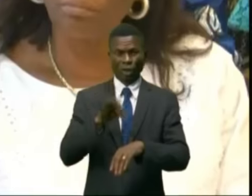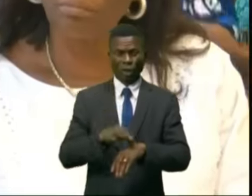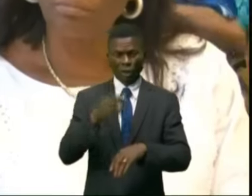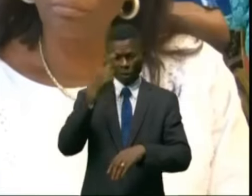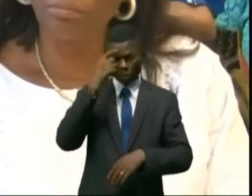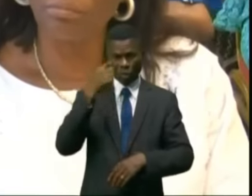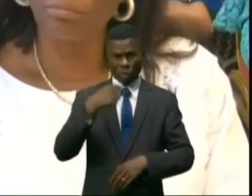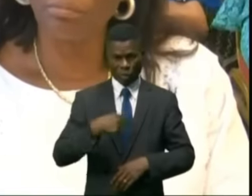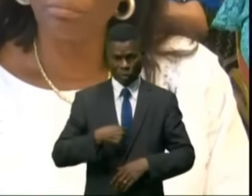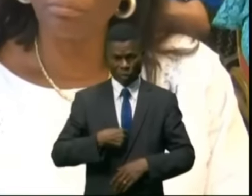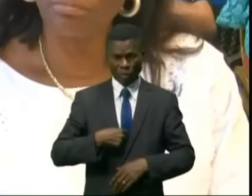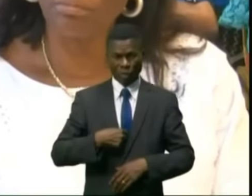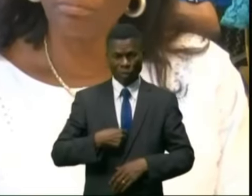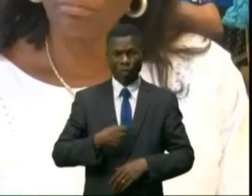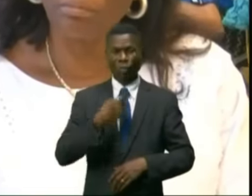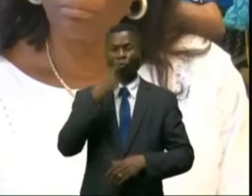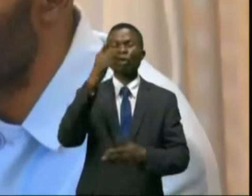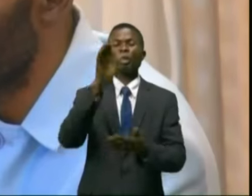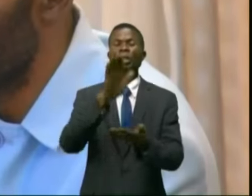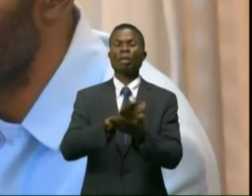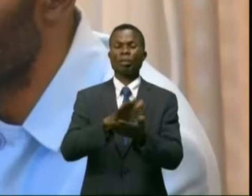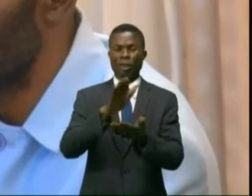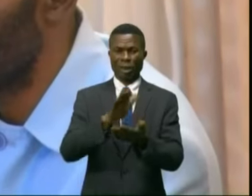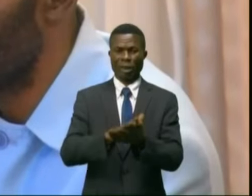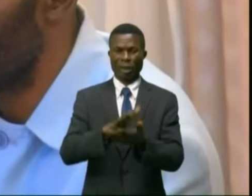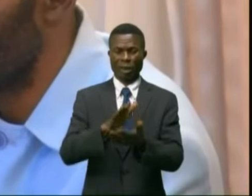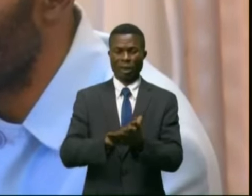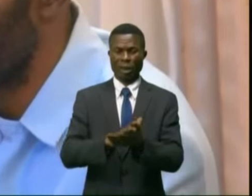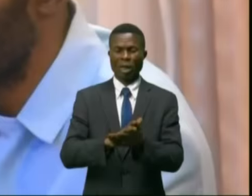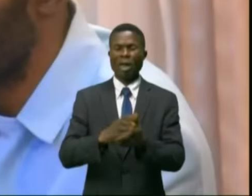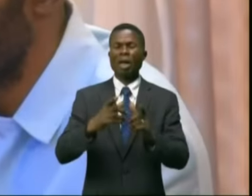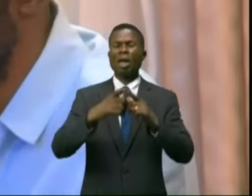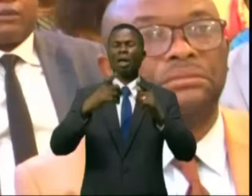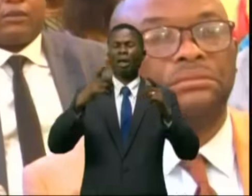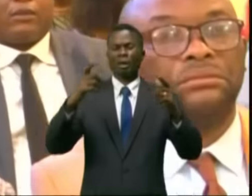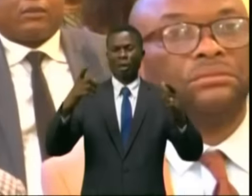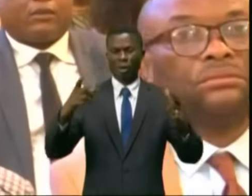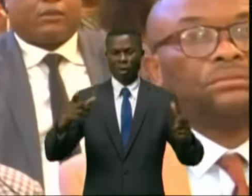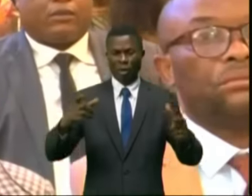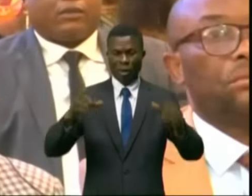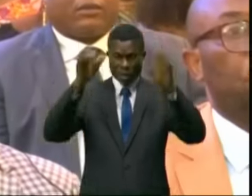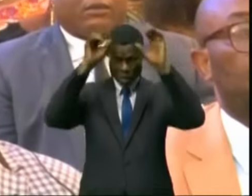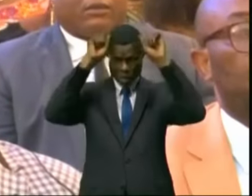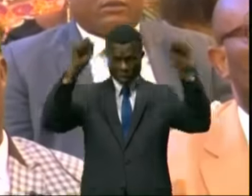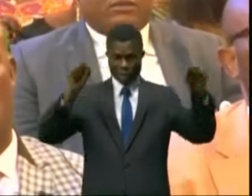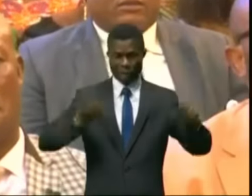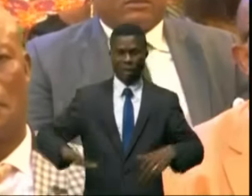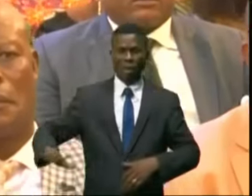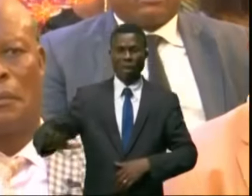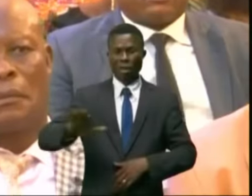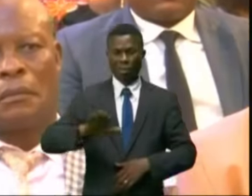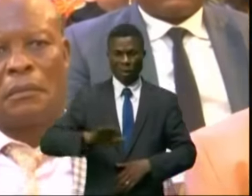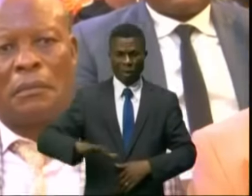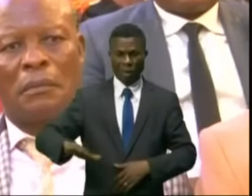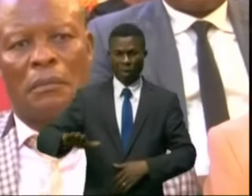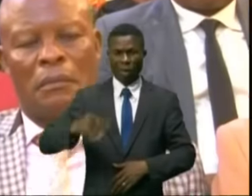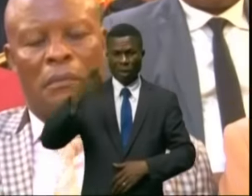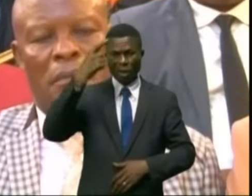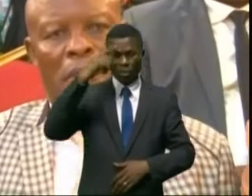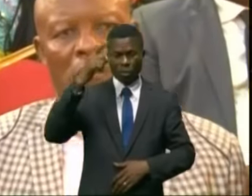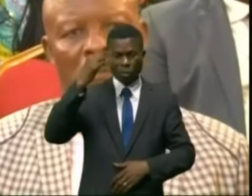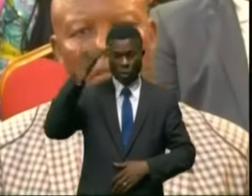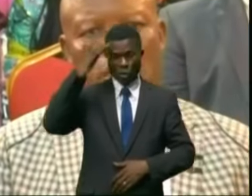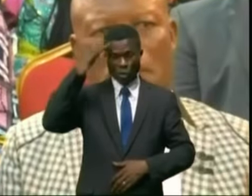de rendre mes hommages, les prix différents au président de la République, pour son